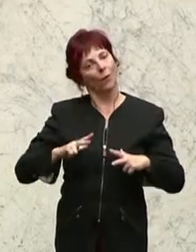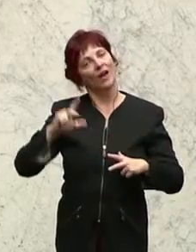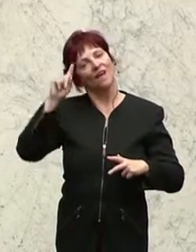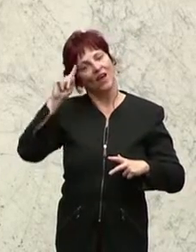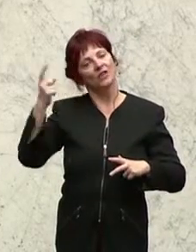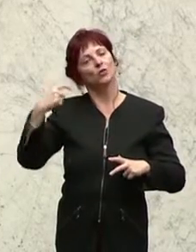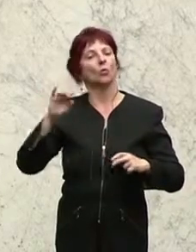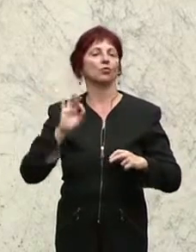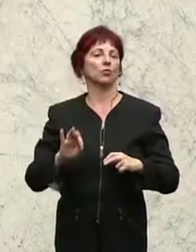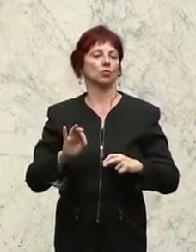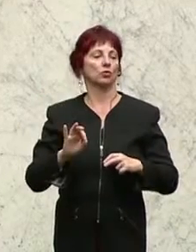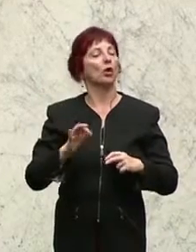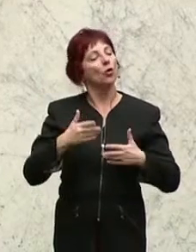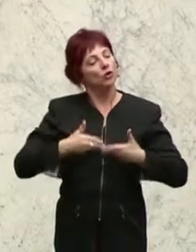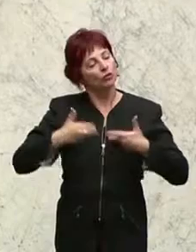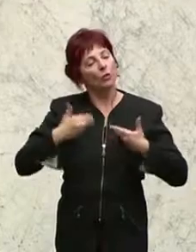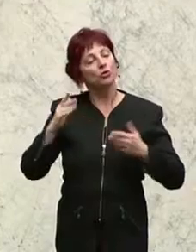ja nächstes Jahr hier gesetzt werden sollen.